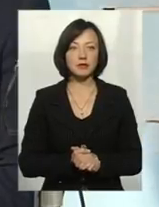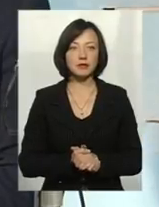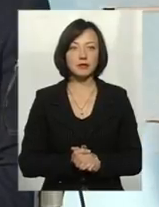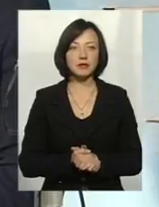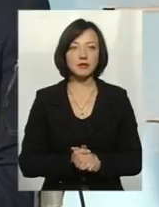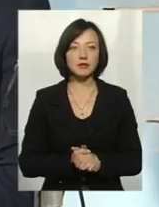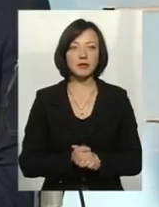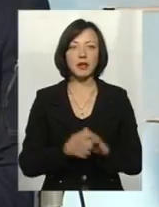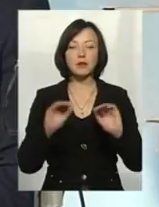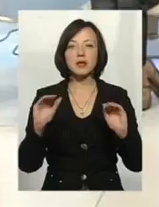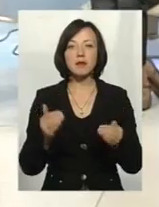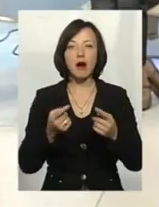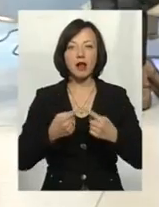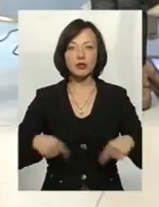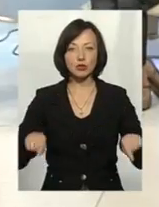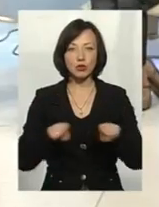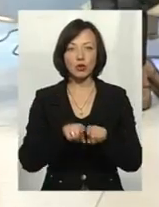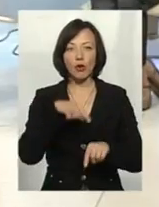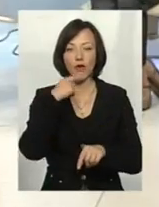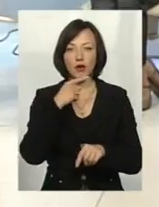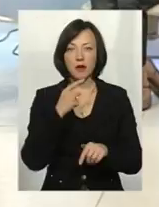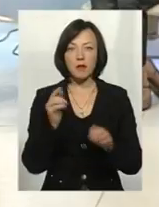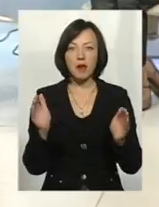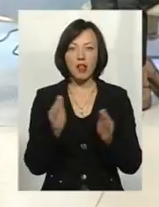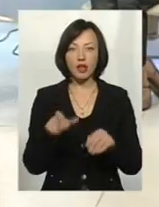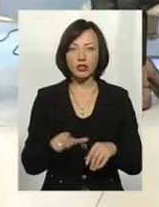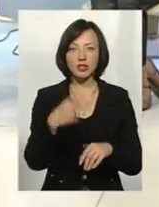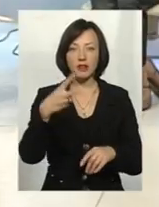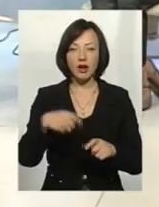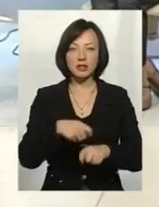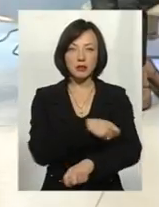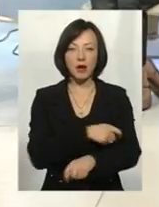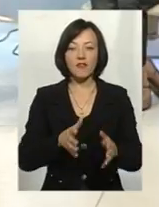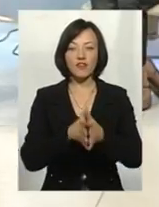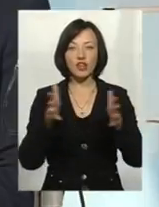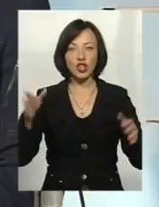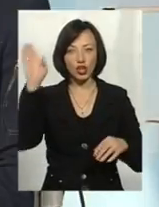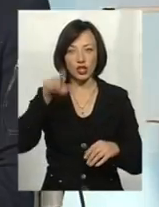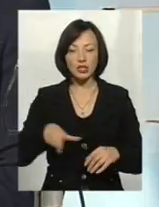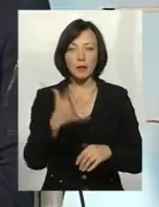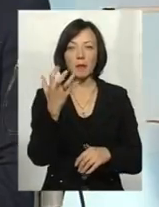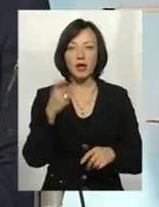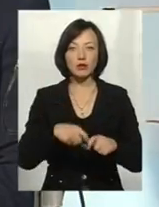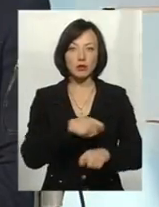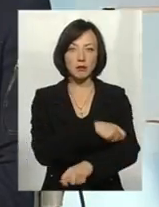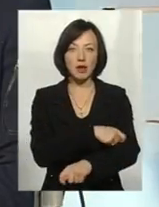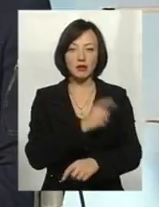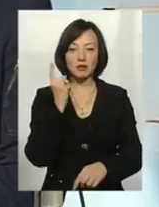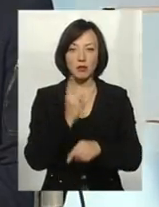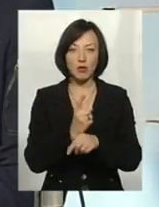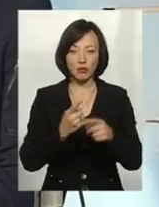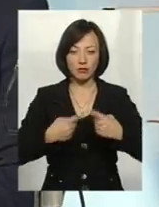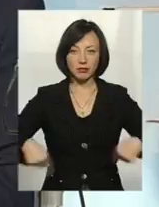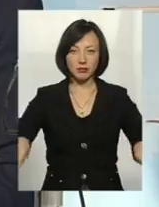І мінімальна зона, якщо ми говоримо про маленькі річки, це 20 метрів, якщо про великі річки, це 500 метрів водоохоронна зона.